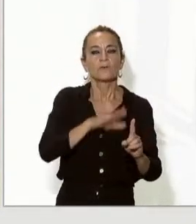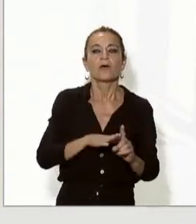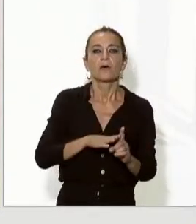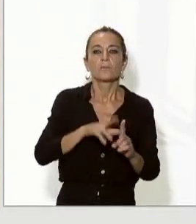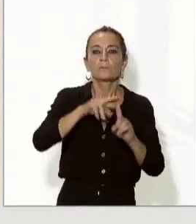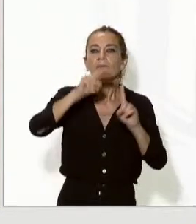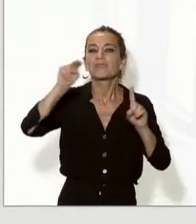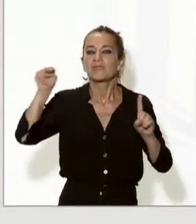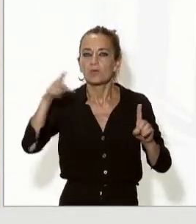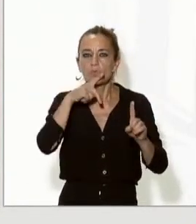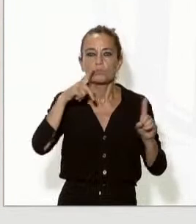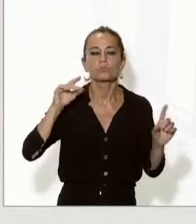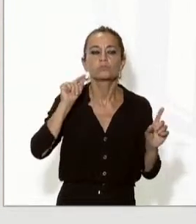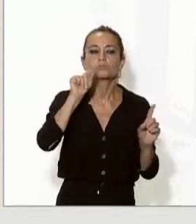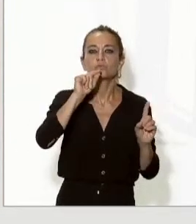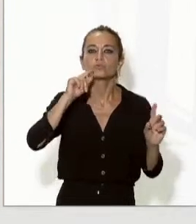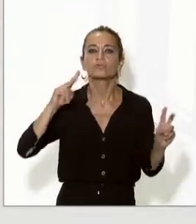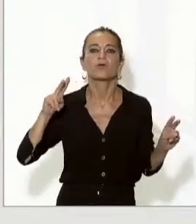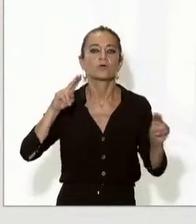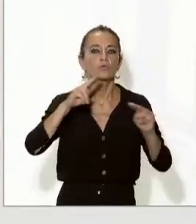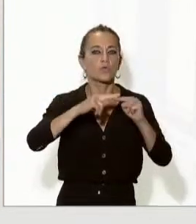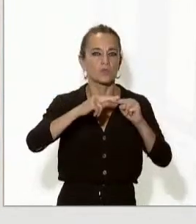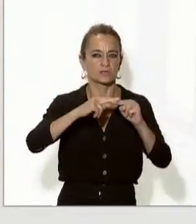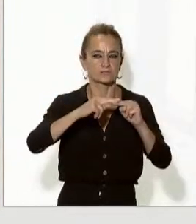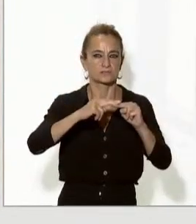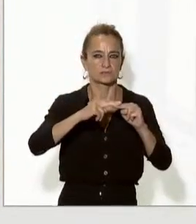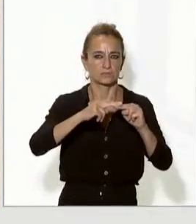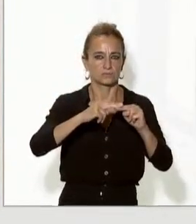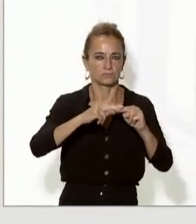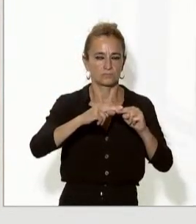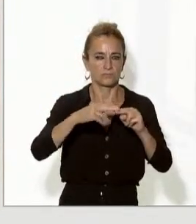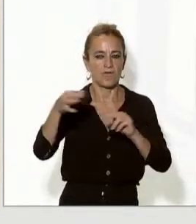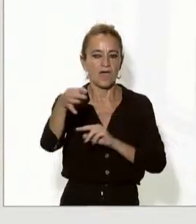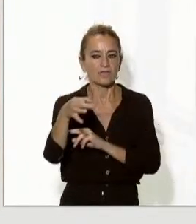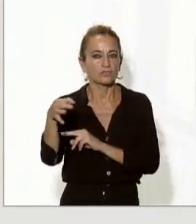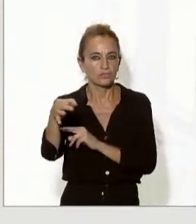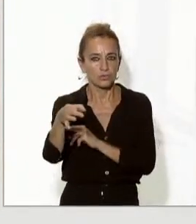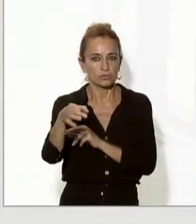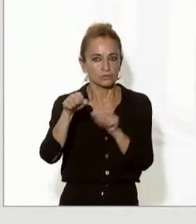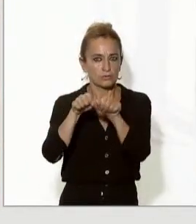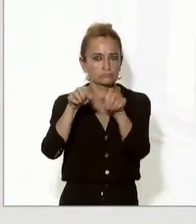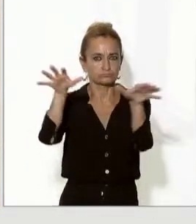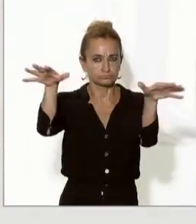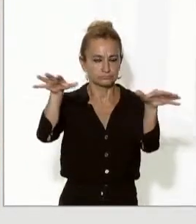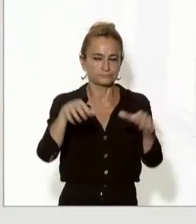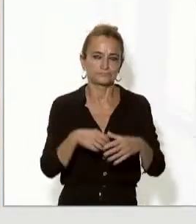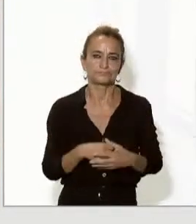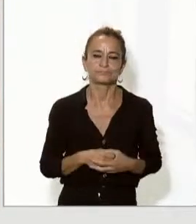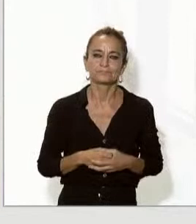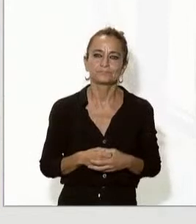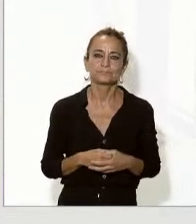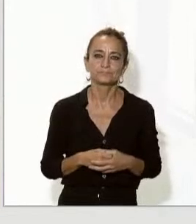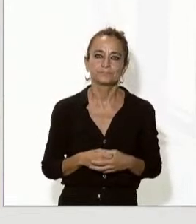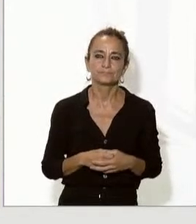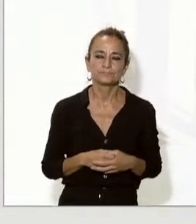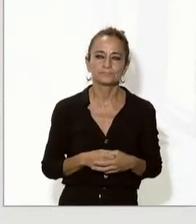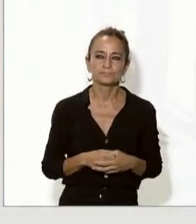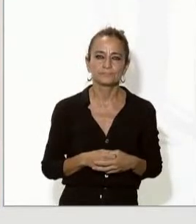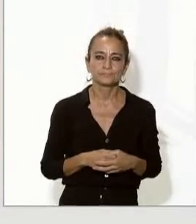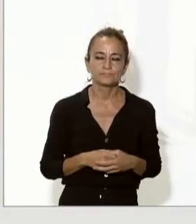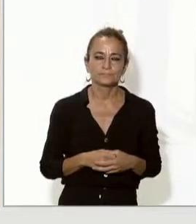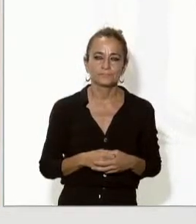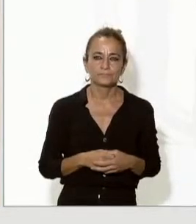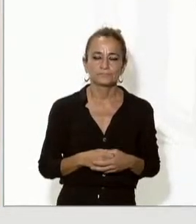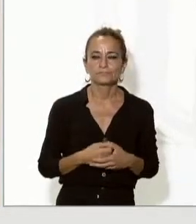de l'Alt Urgell i també evidentment d'Andorra amb els destins que es convinguin. O també el que ha de ser